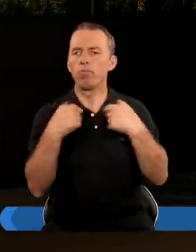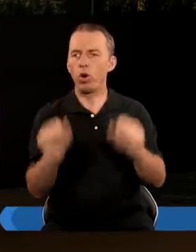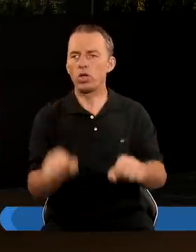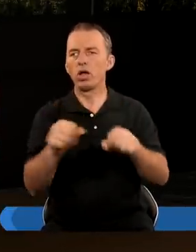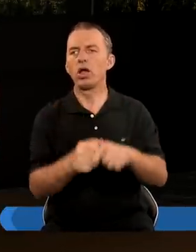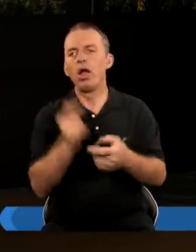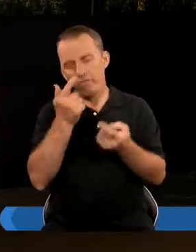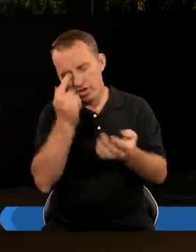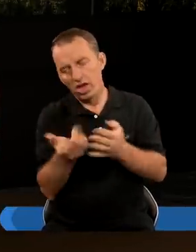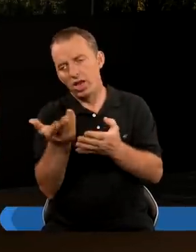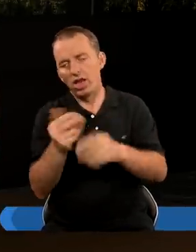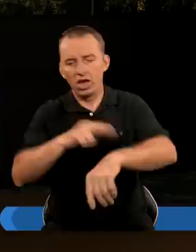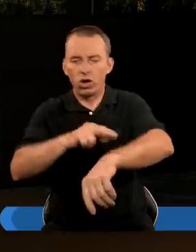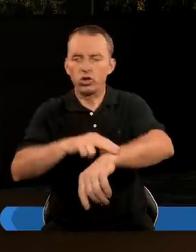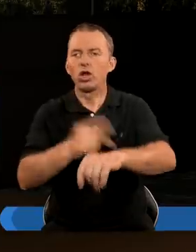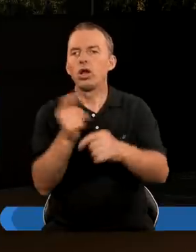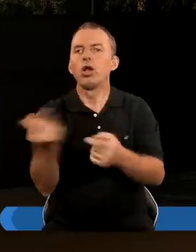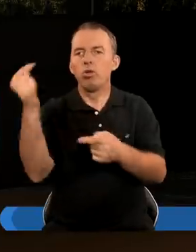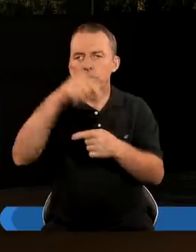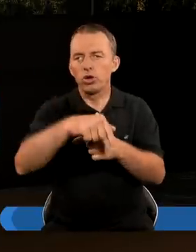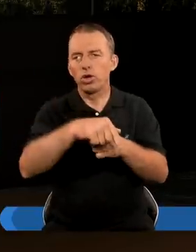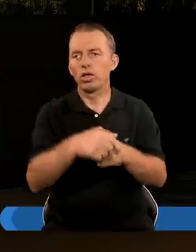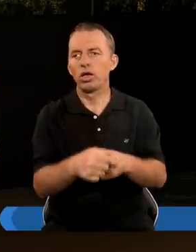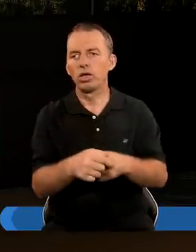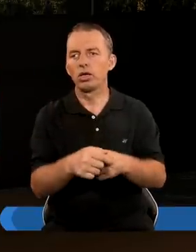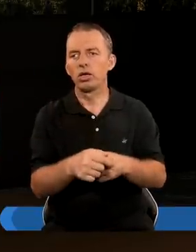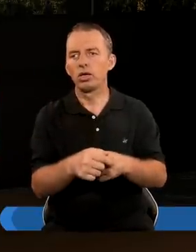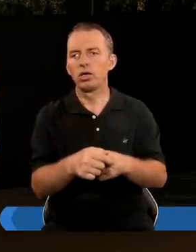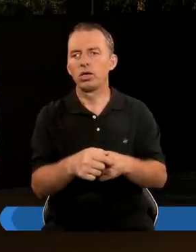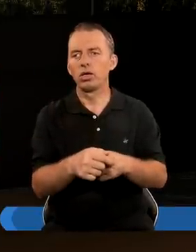stolico potężna Bo w jednej godzinie Sąd na ciebie przyszedł?